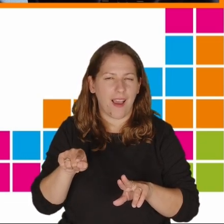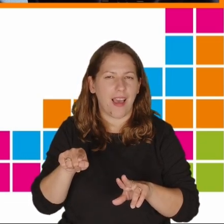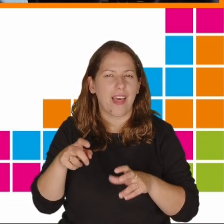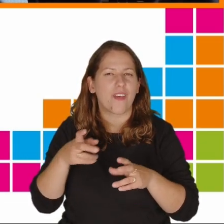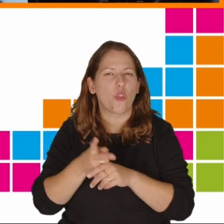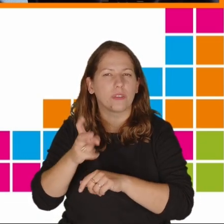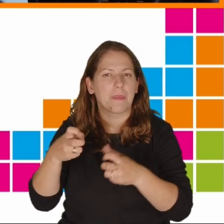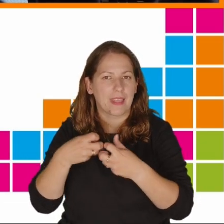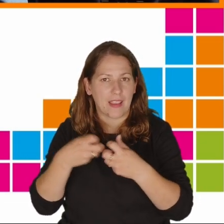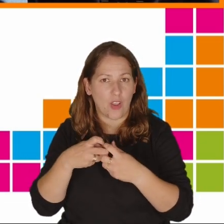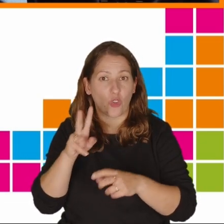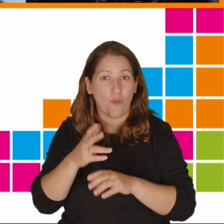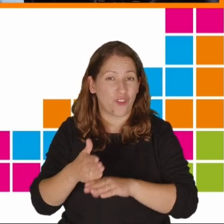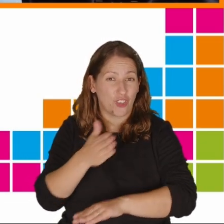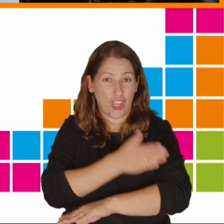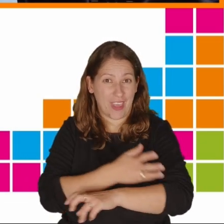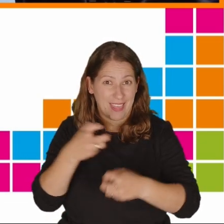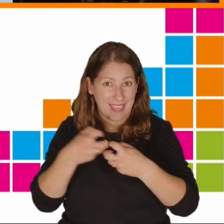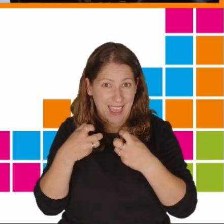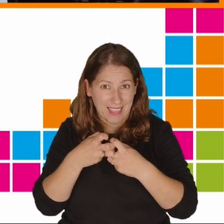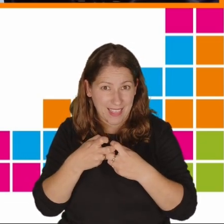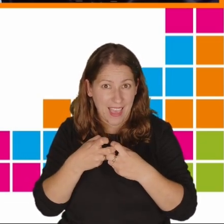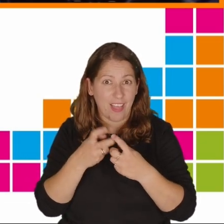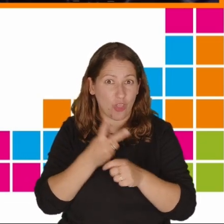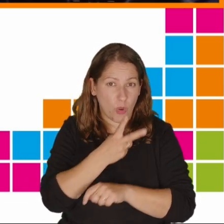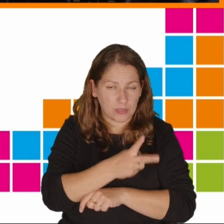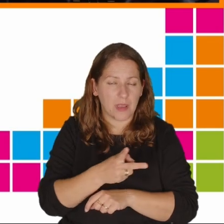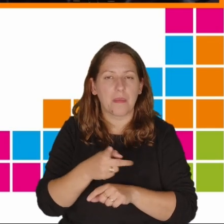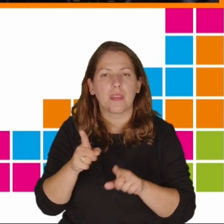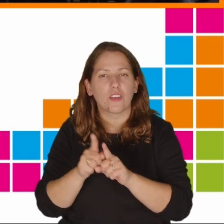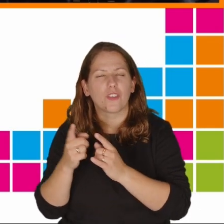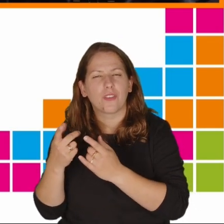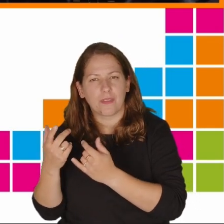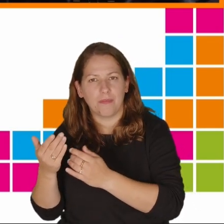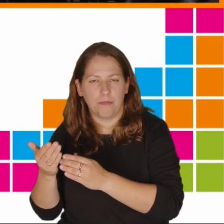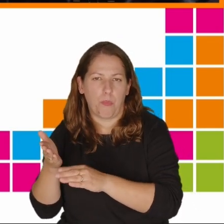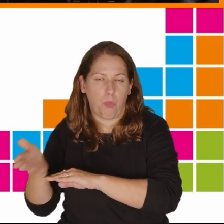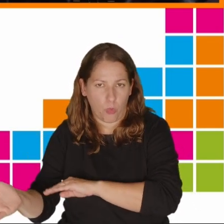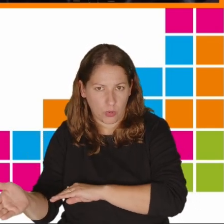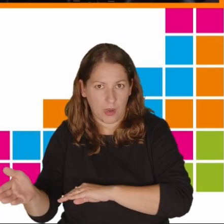szerokopasmowy internet na przykład oraz nie. Więc te dwie